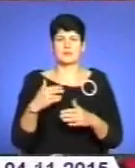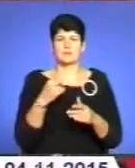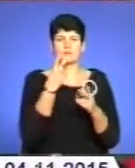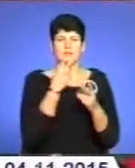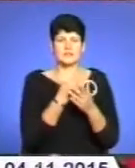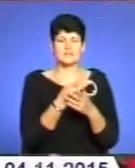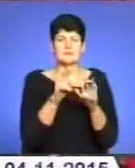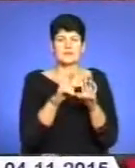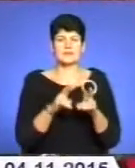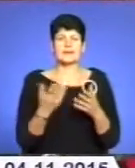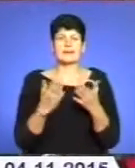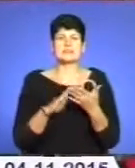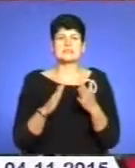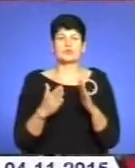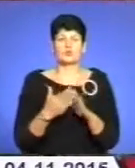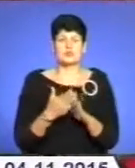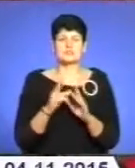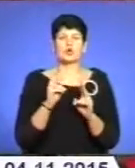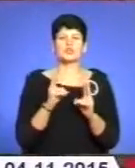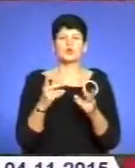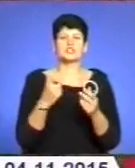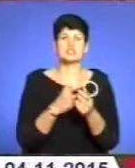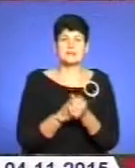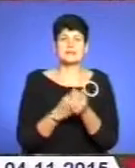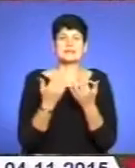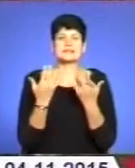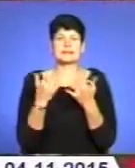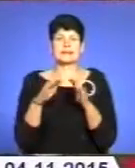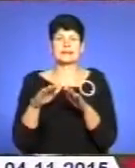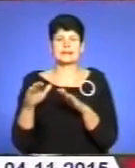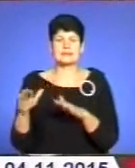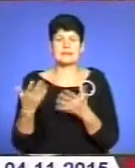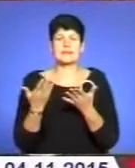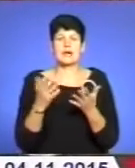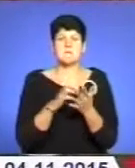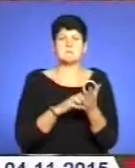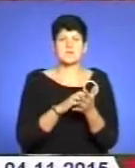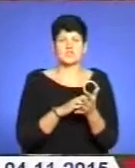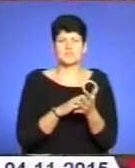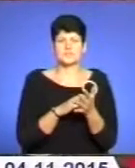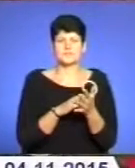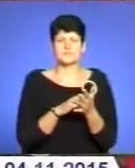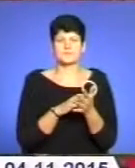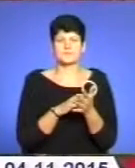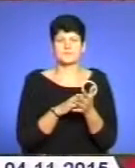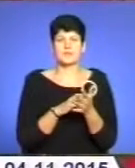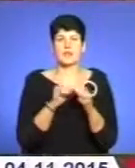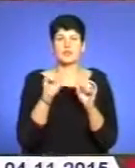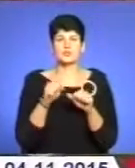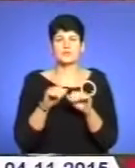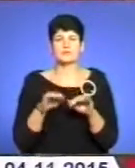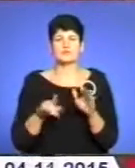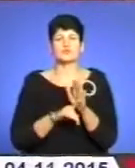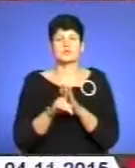проаналізуємо, яка ситуація, хто щеплений, скільки дітей, яка причина. Можливо, діти починають